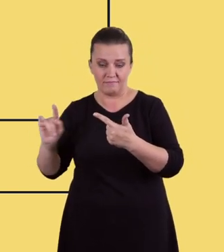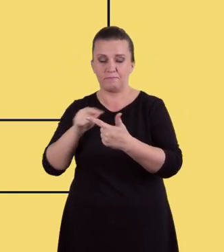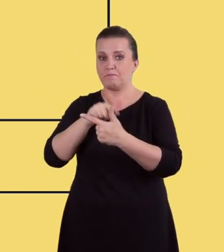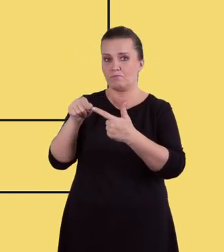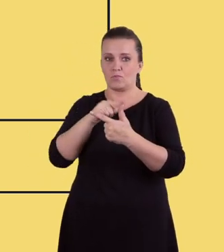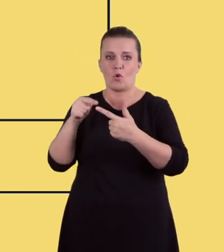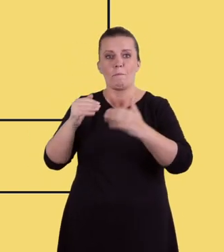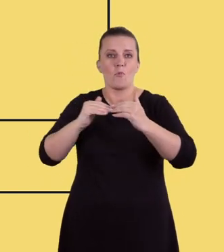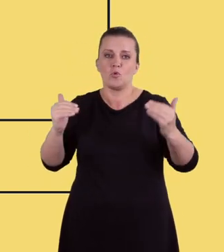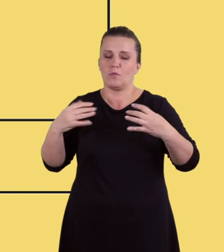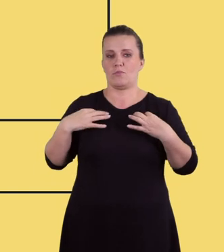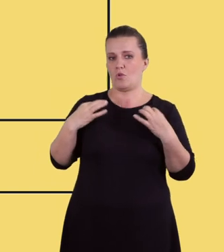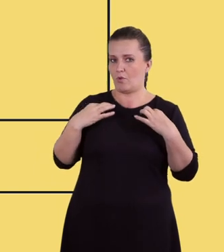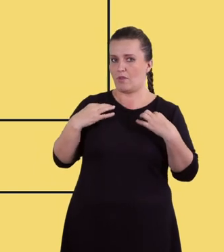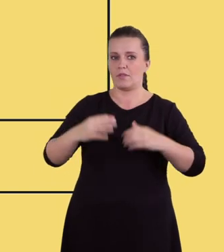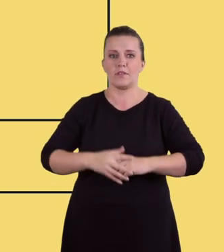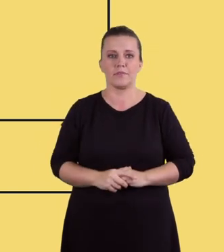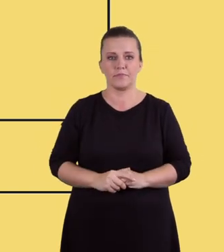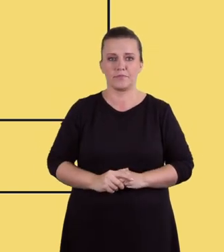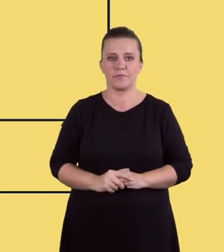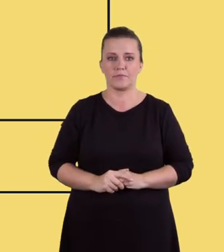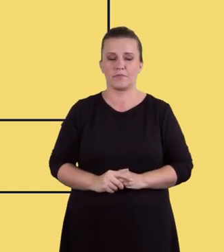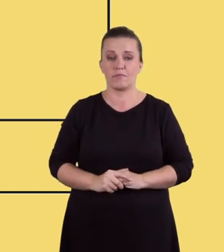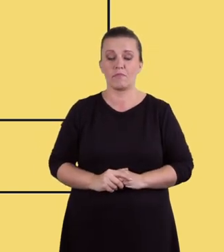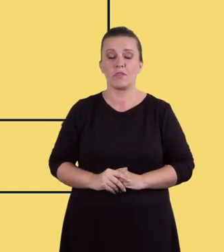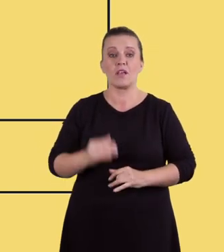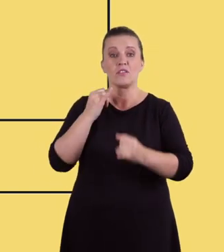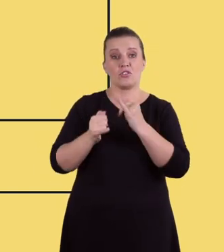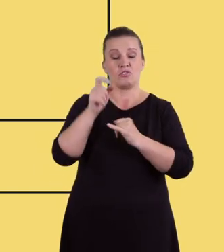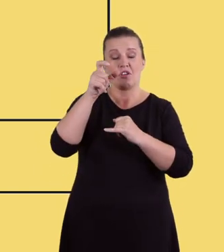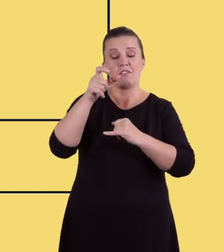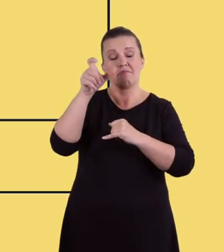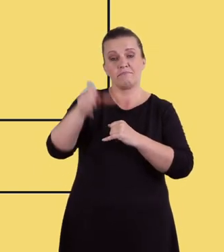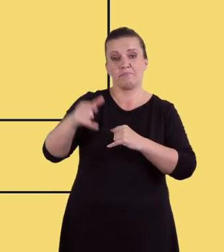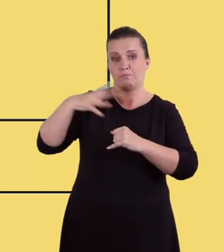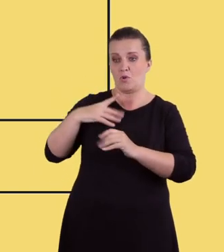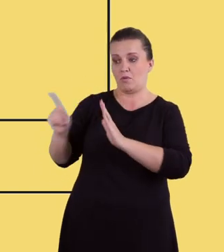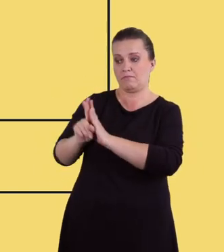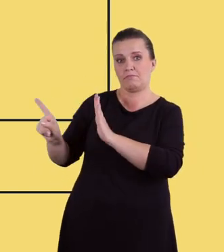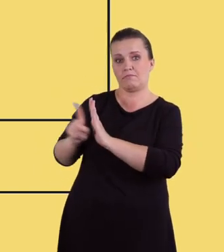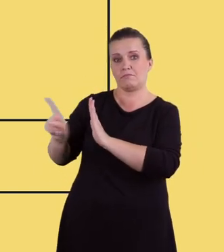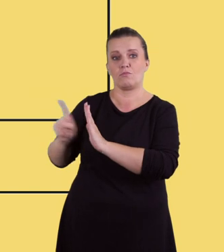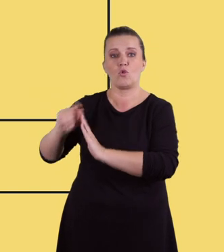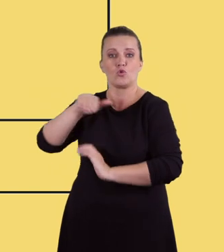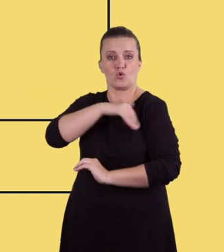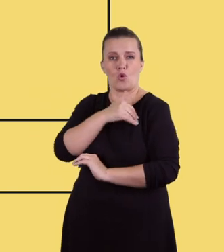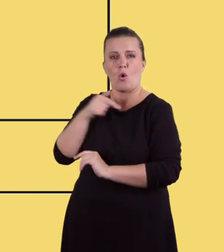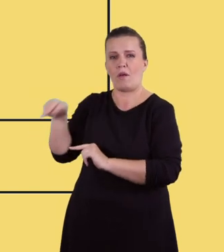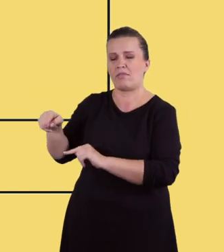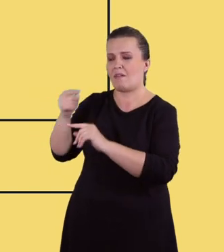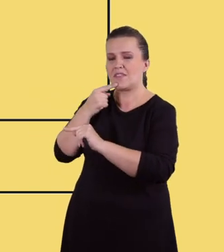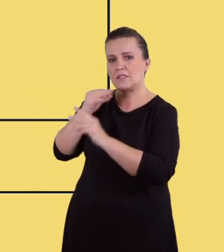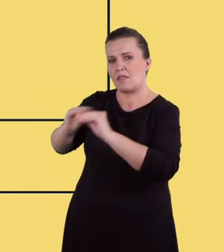nowożytnego. Dla tych egzaminów nie określa się poziomu. Absolwenci szkół lub oddziałów z językiem